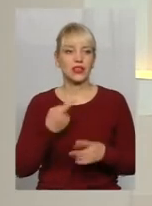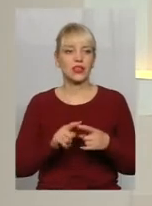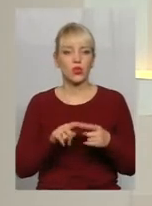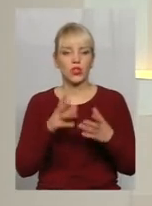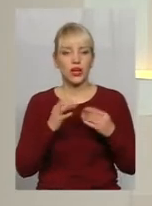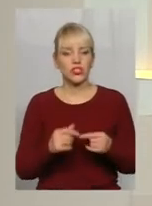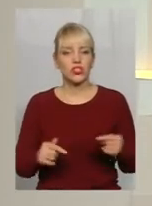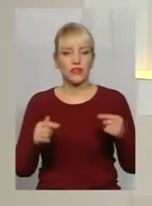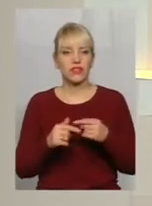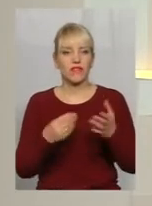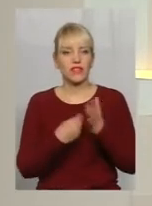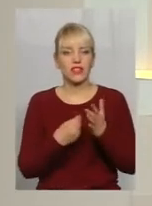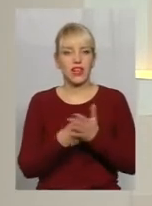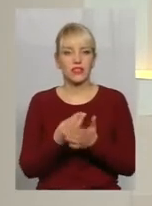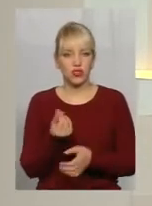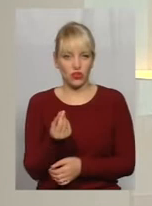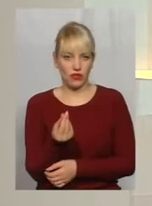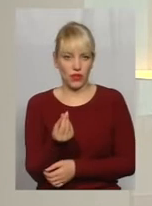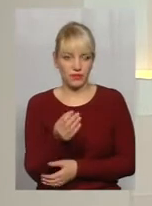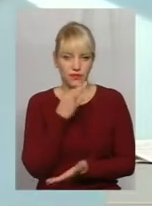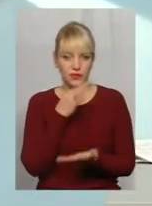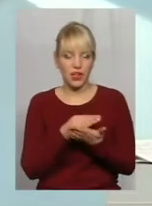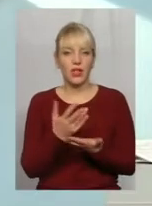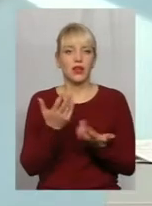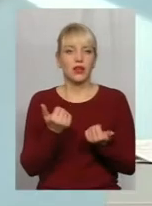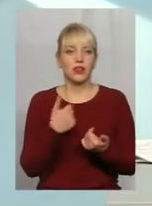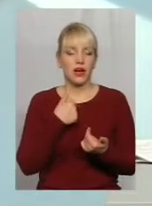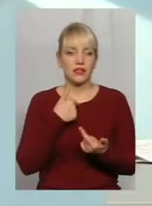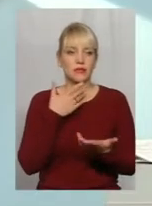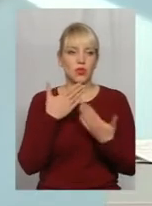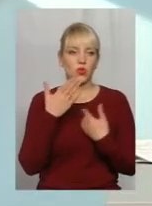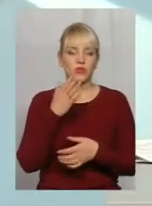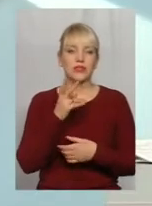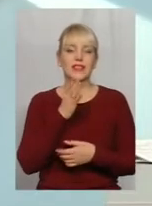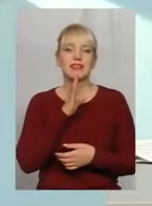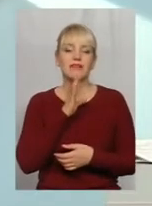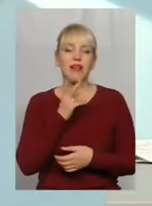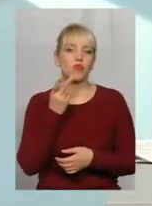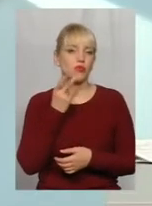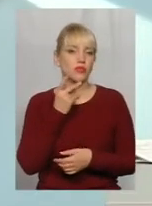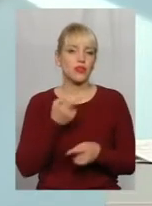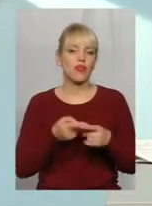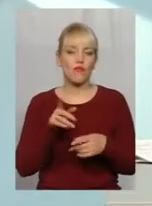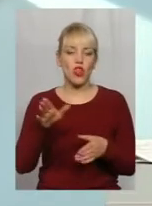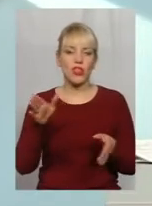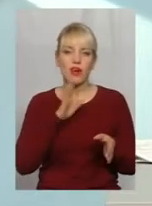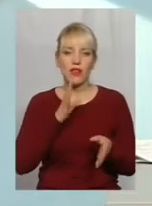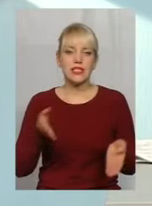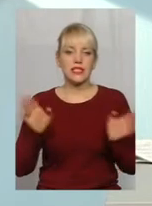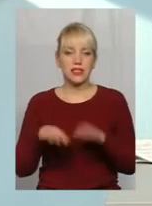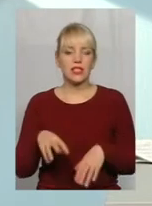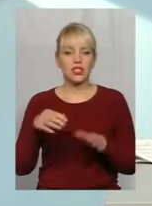визначається фінансово складувати? В даному випадку я з нею спілкуюся постійно, вона залишається членом хмельницького